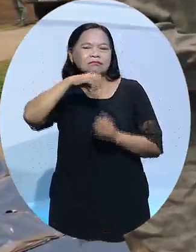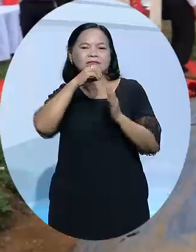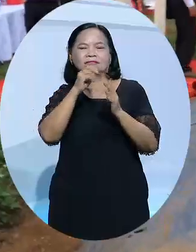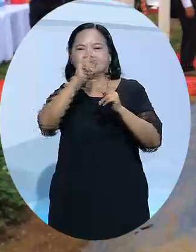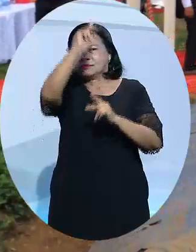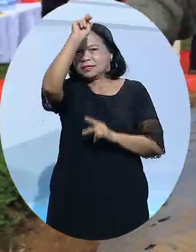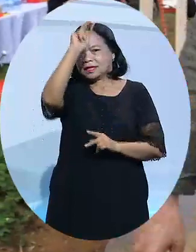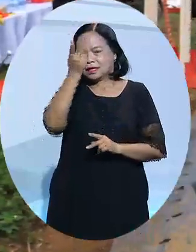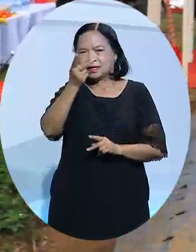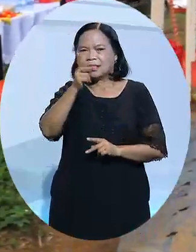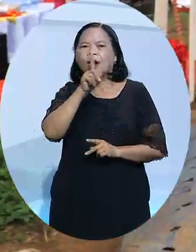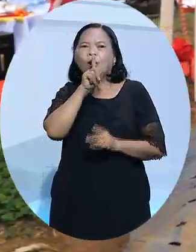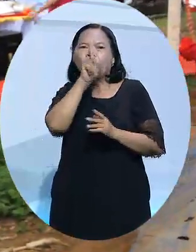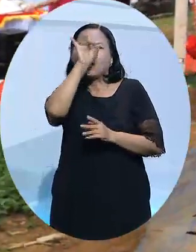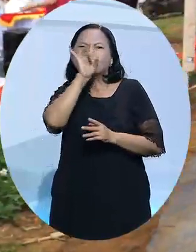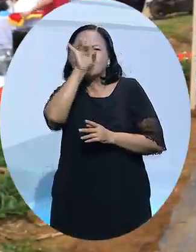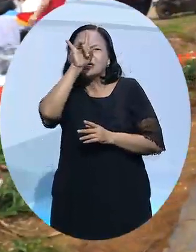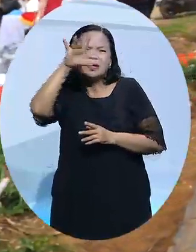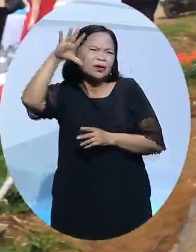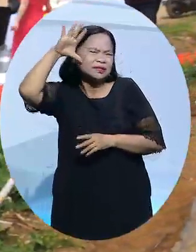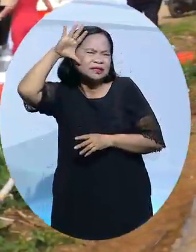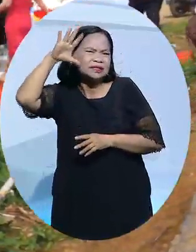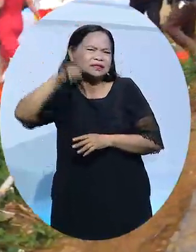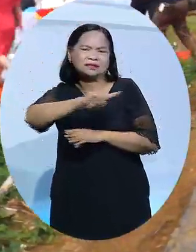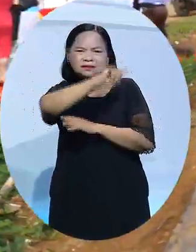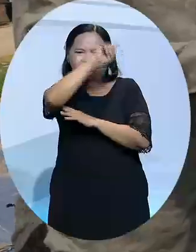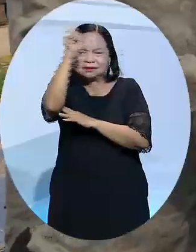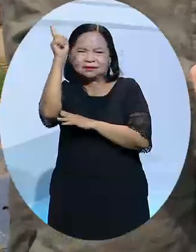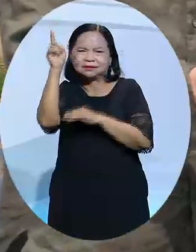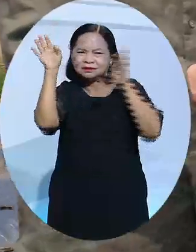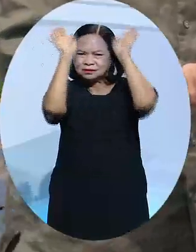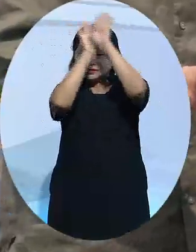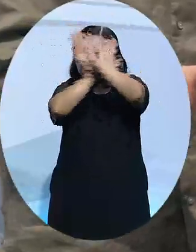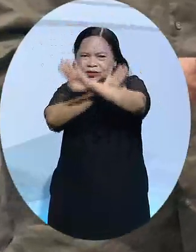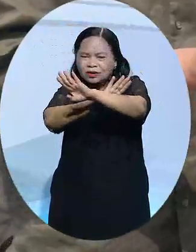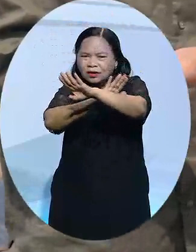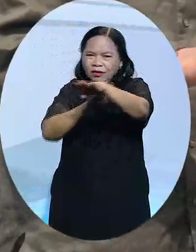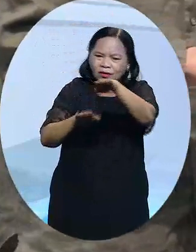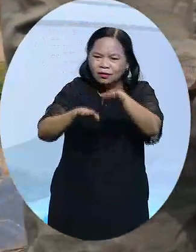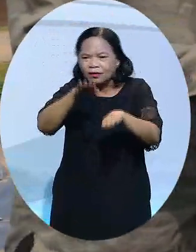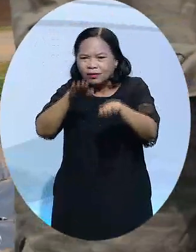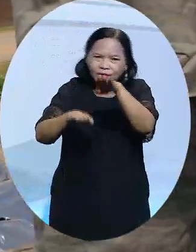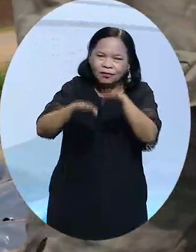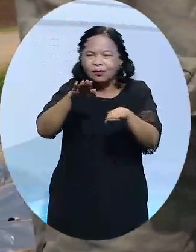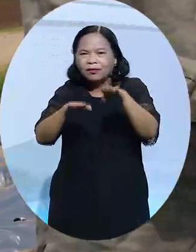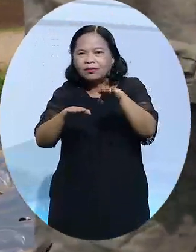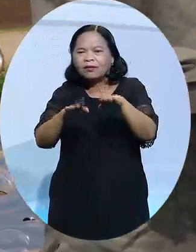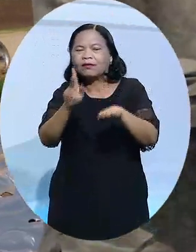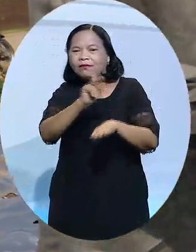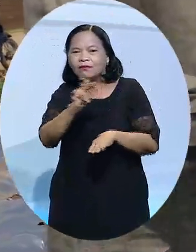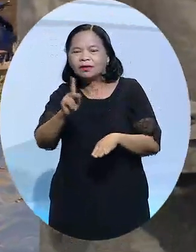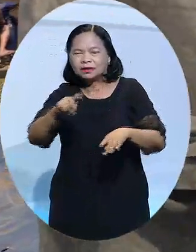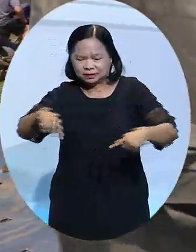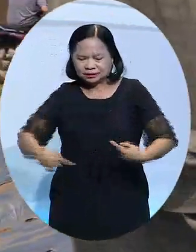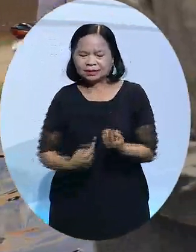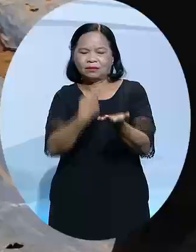hậu, cái nhiệt độ buổi trưa và ban ngày với cái khí hậu buổi tối sự tranh lệch rất cao thì nó rất phù hợp với cái trồng